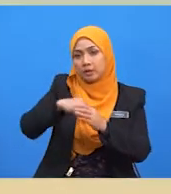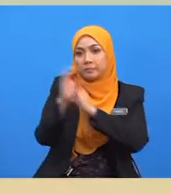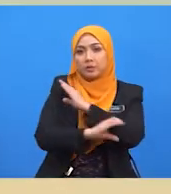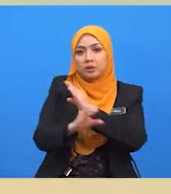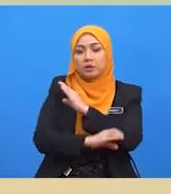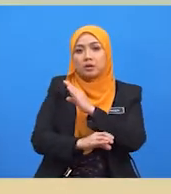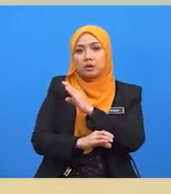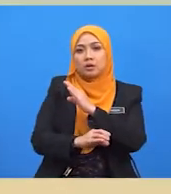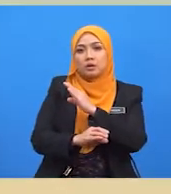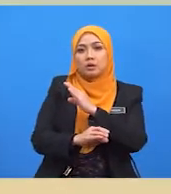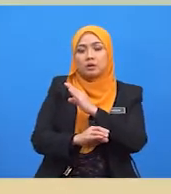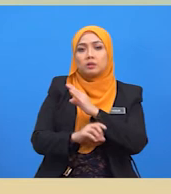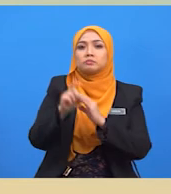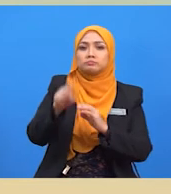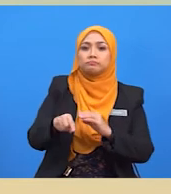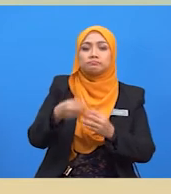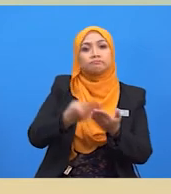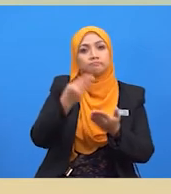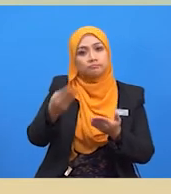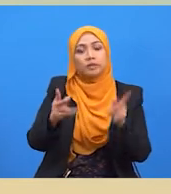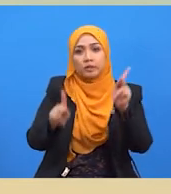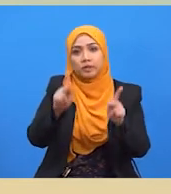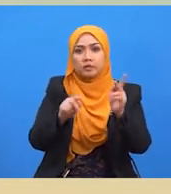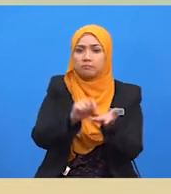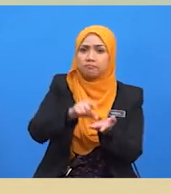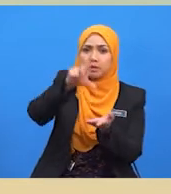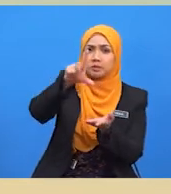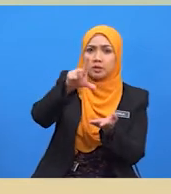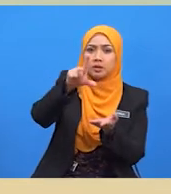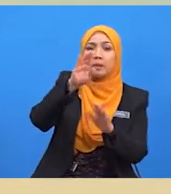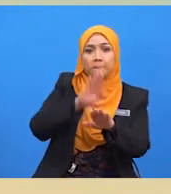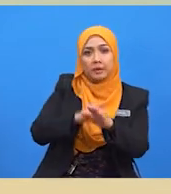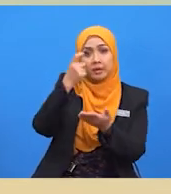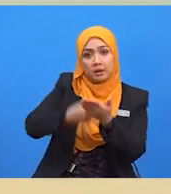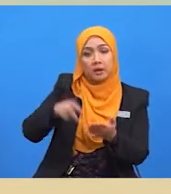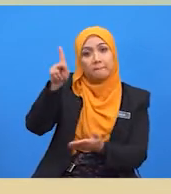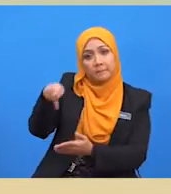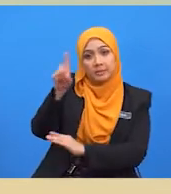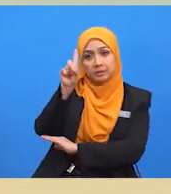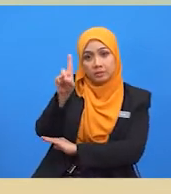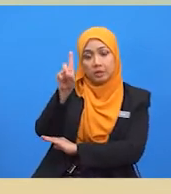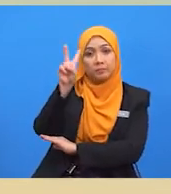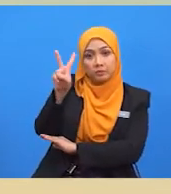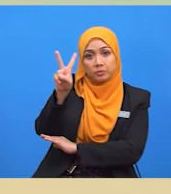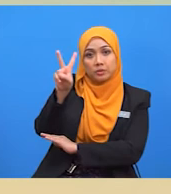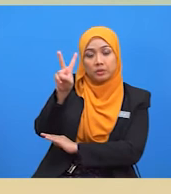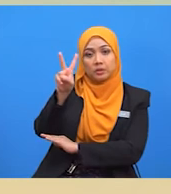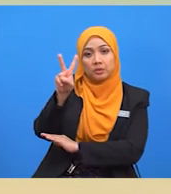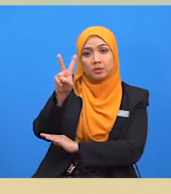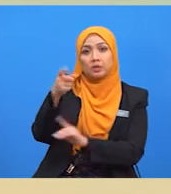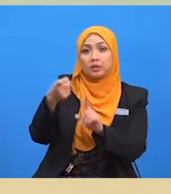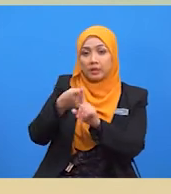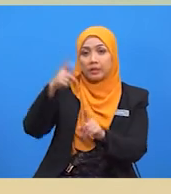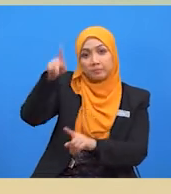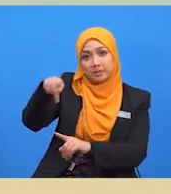dengan harga yang lebih mahal iaitu pada harga P2 berbanding P1 sebelum